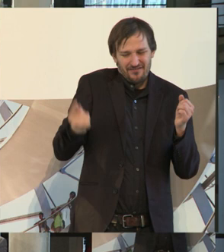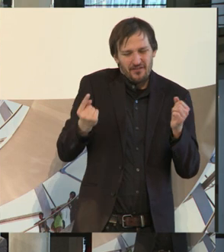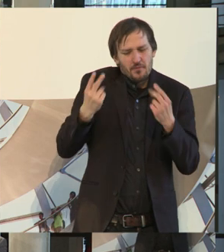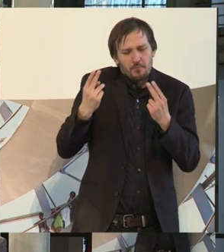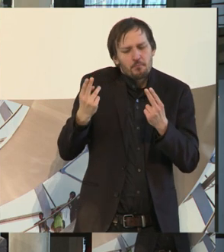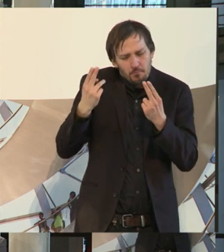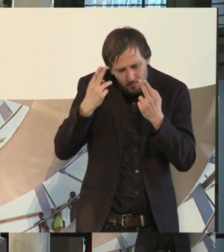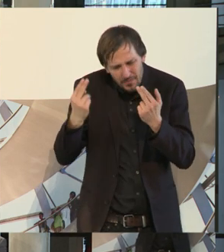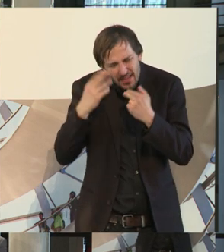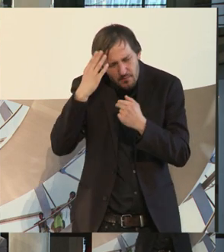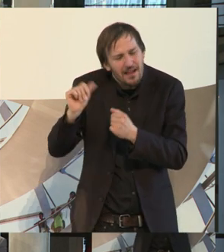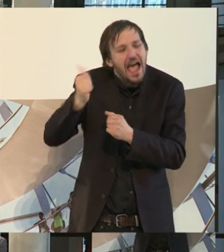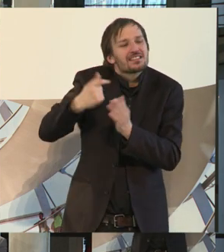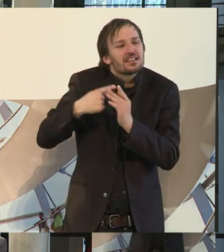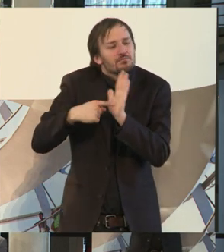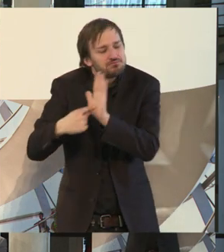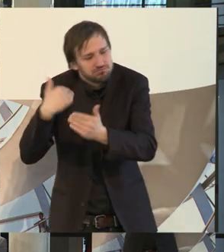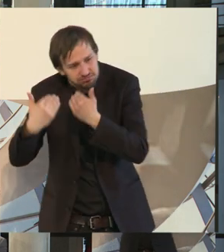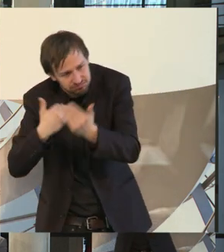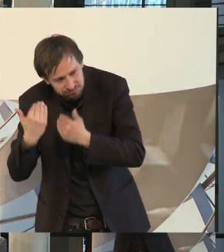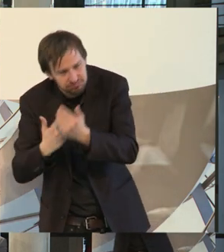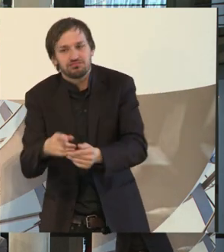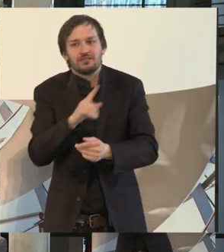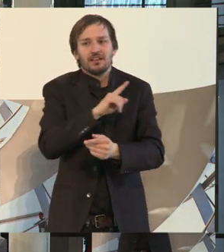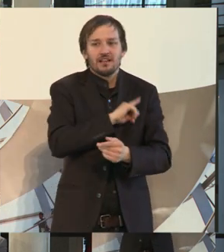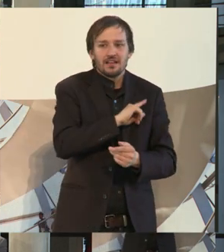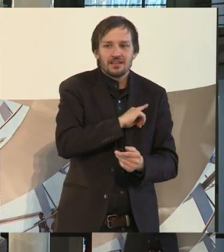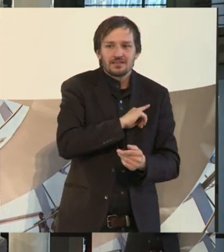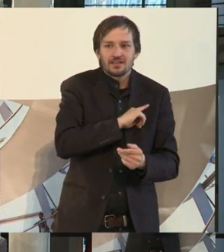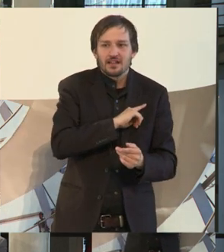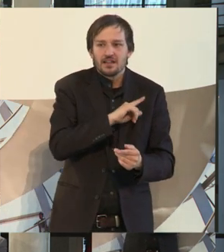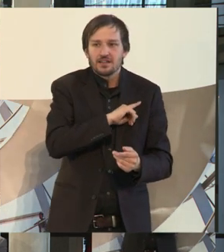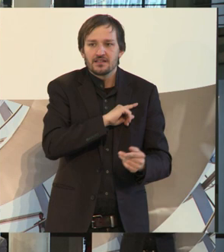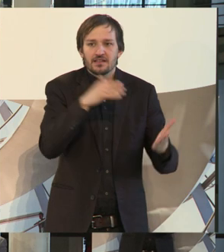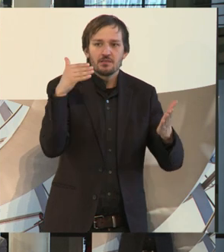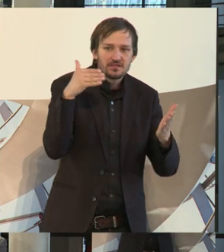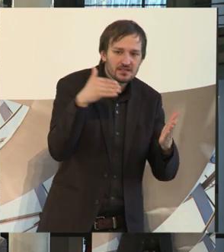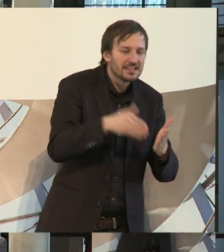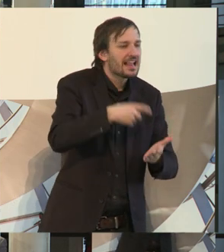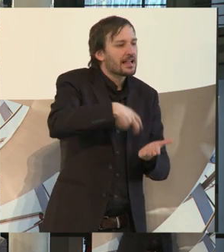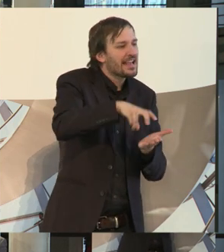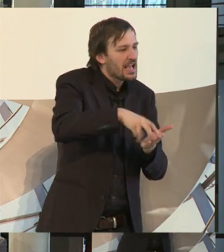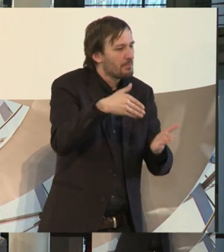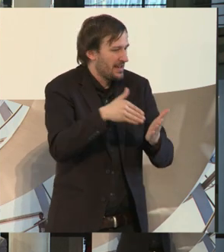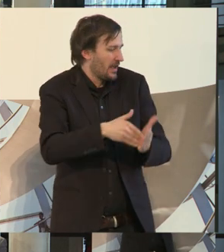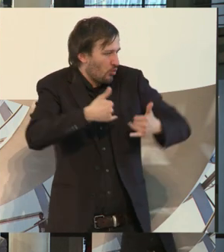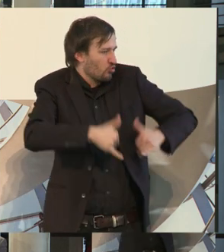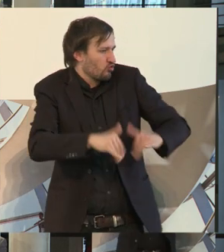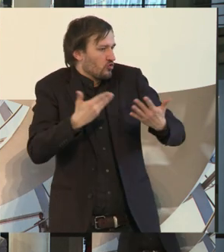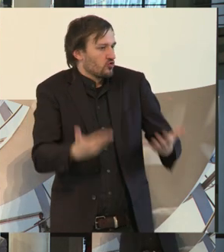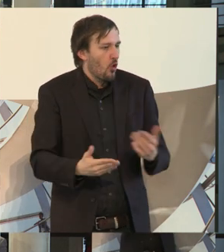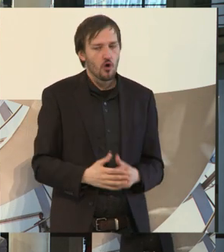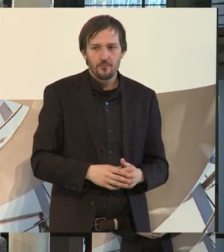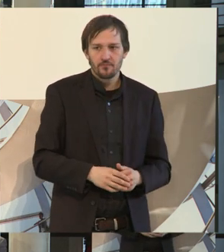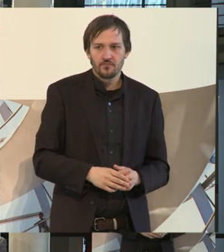gemeldet hatte. Habe auch selbst eine Behinderung von Geburt an, Spina Bifida, also in erster Linie eine Gehbehinderung. Und ich finde,